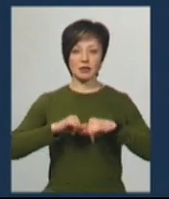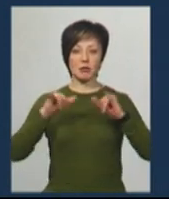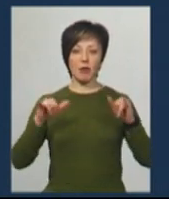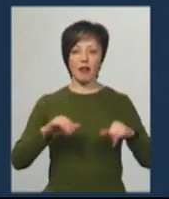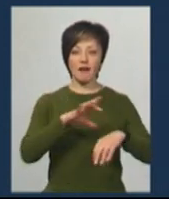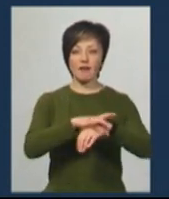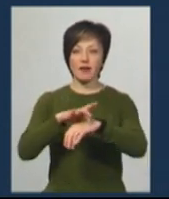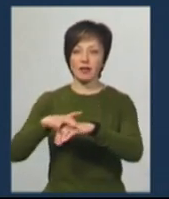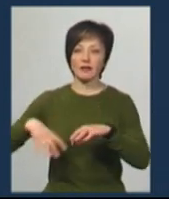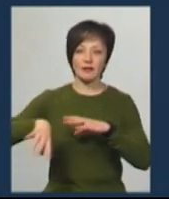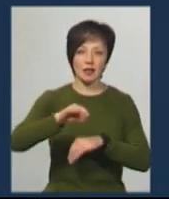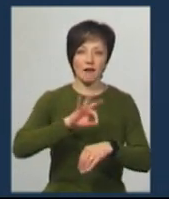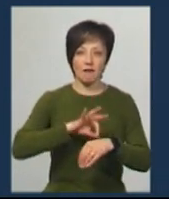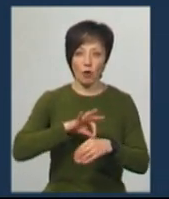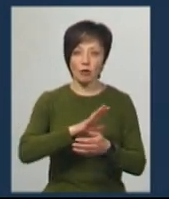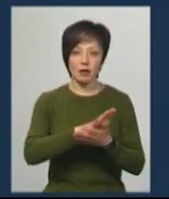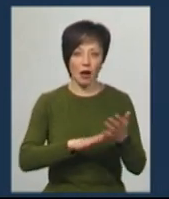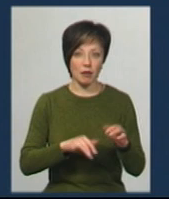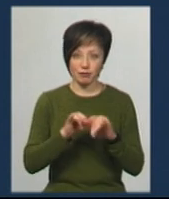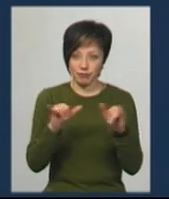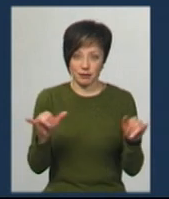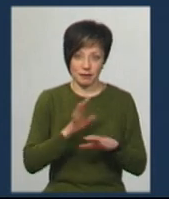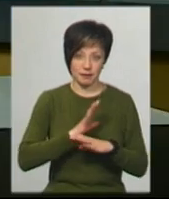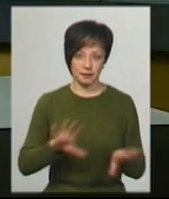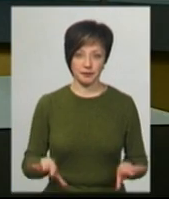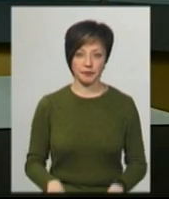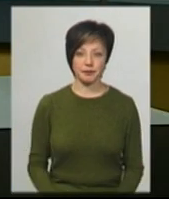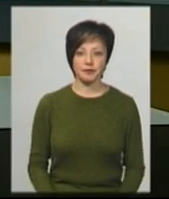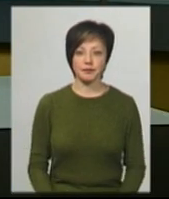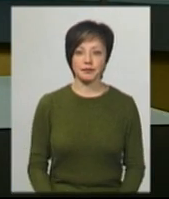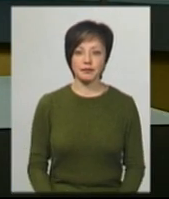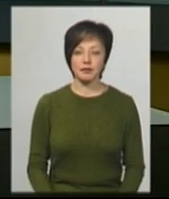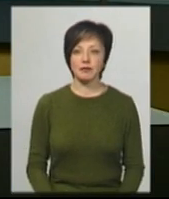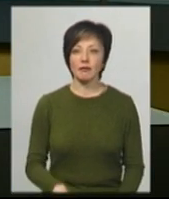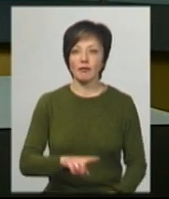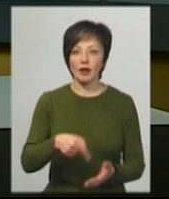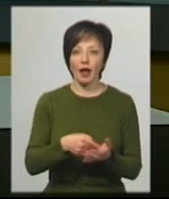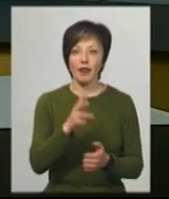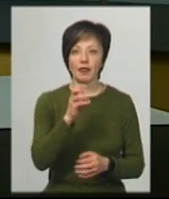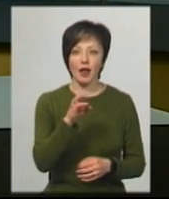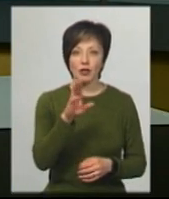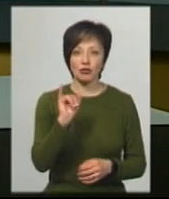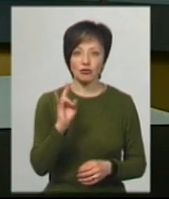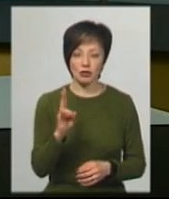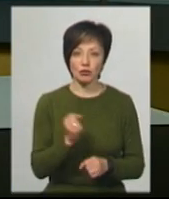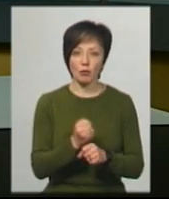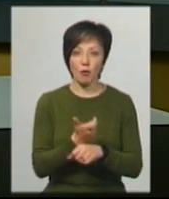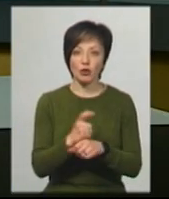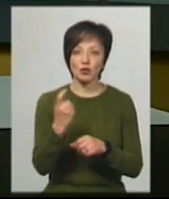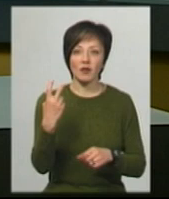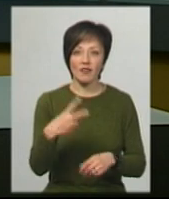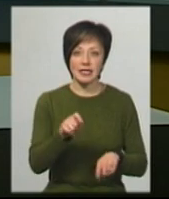виявити всіх хворих, для того, щоб далі воно не розпосереджувалося. У Нетішині було уже зроблено понад 120